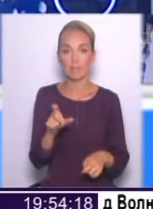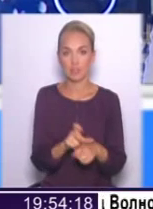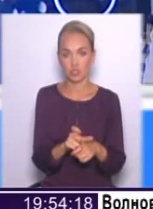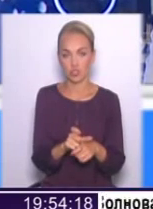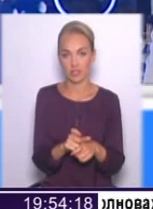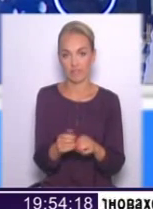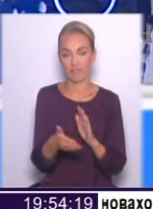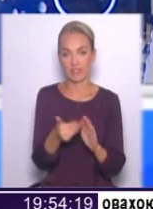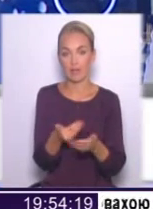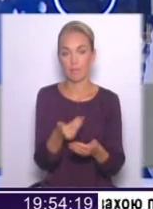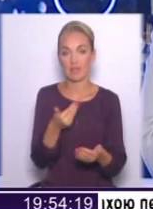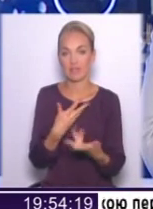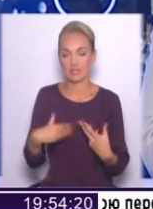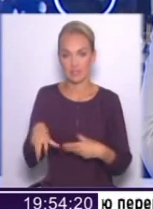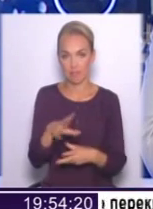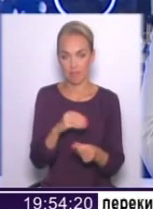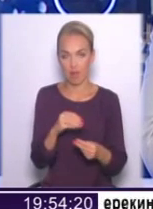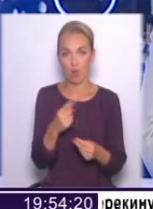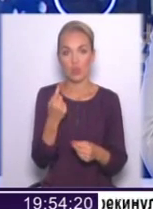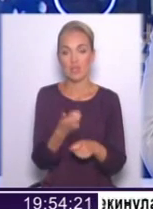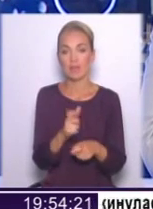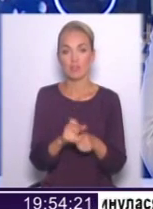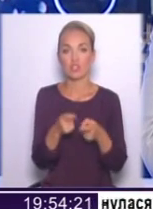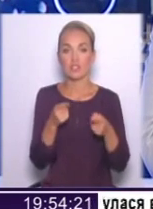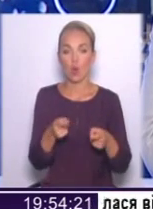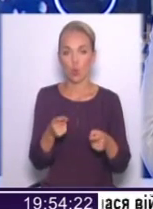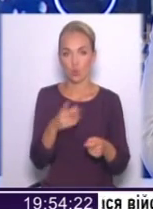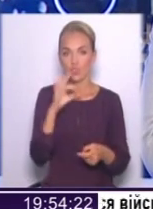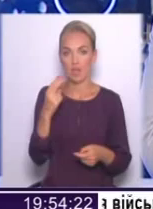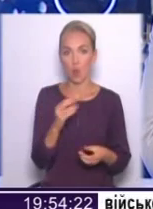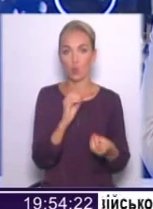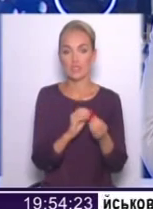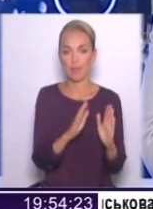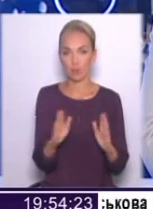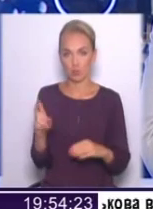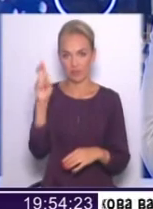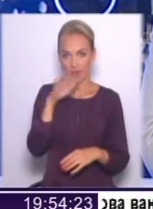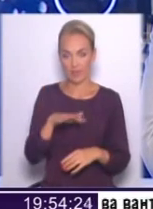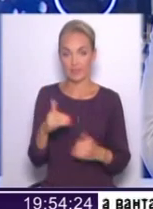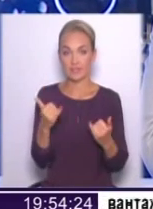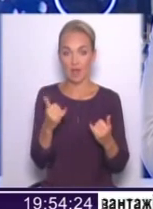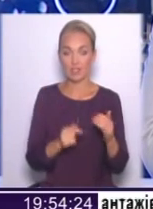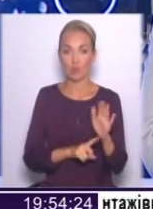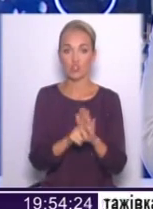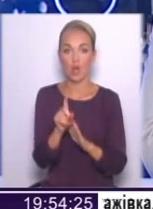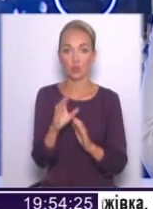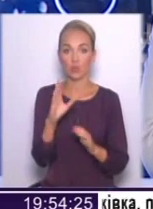нами, це одна з найбільших загроз для соціальної стабільності в країні. Зараз, на початку вересня,